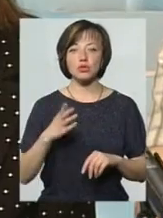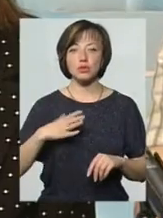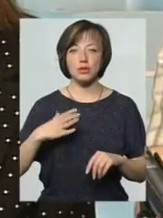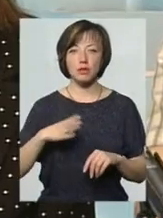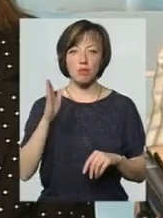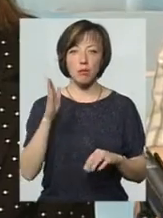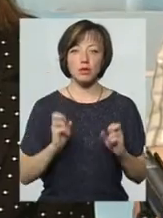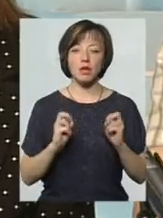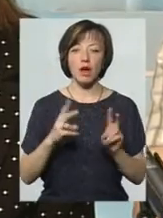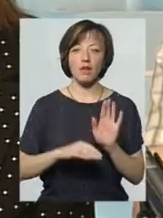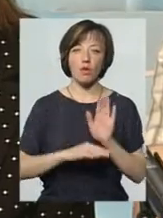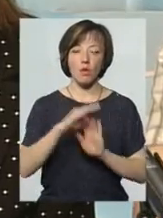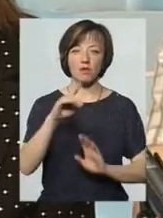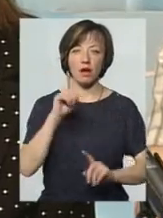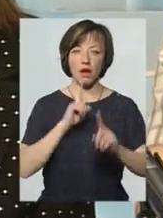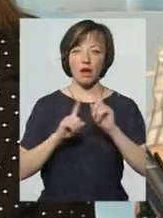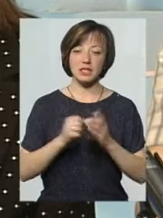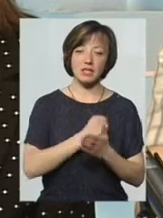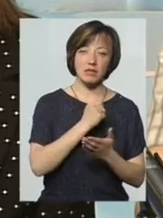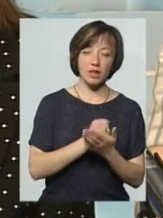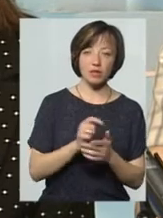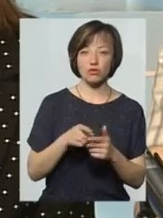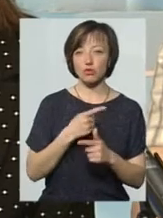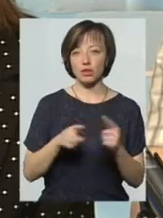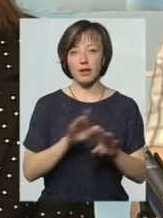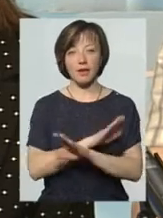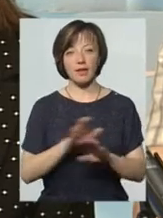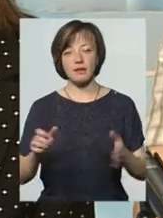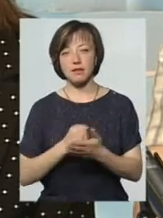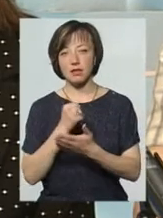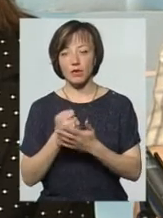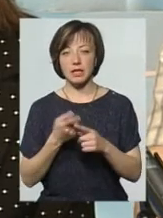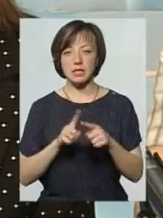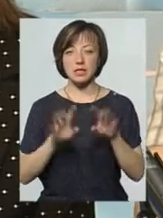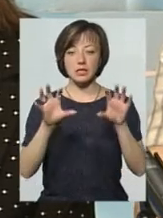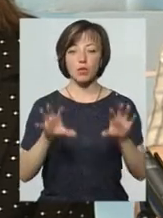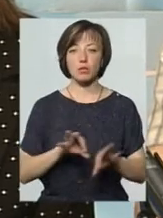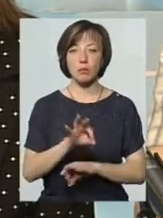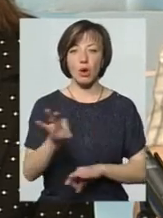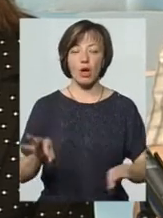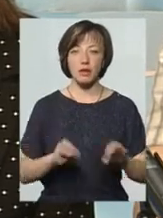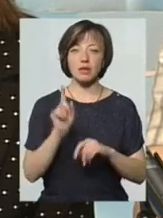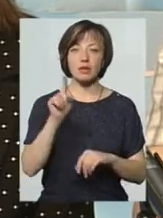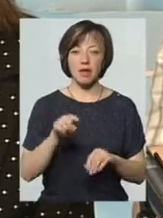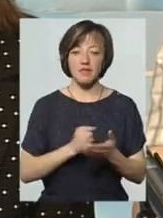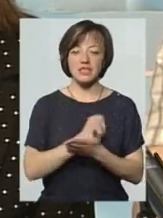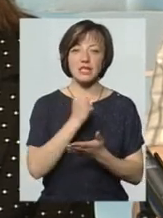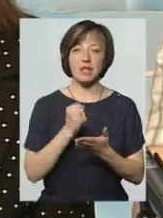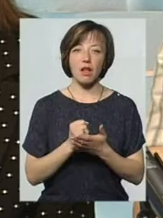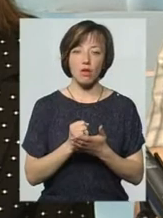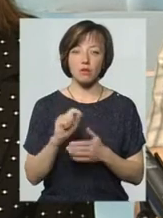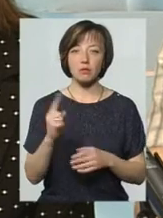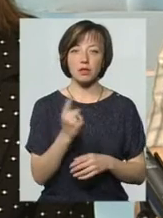майбутньому, як Верховна Рада затвердить чи не затвердить ці законопроекти. І навіть задекларовано з 1 липня